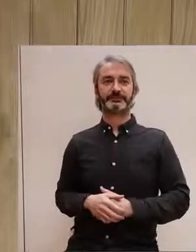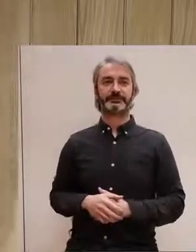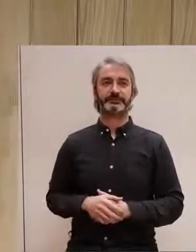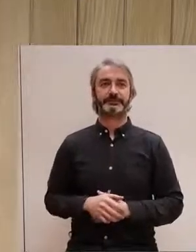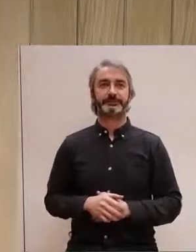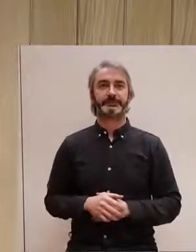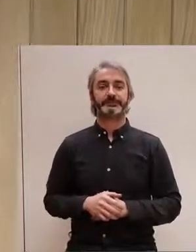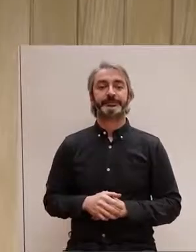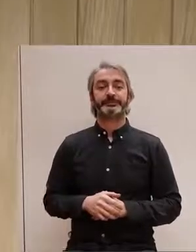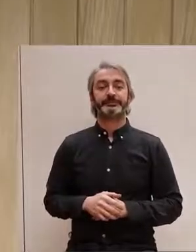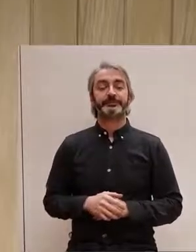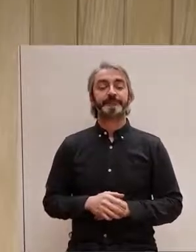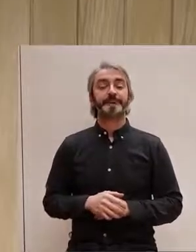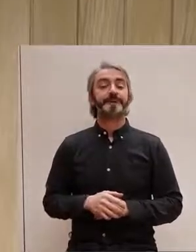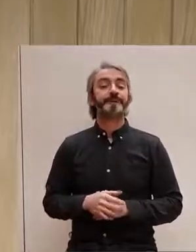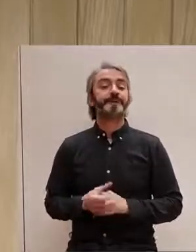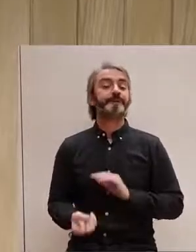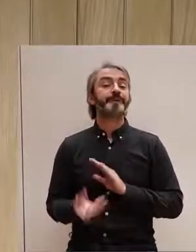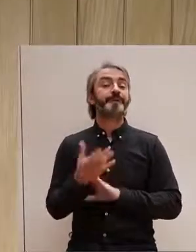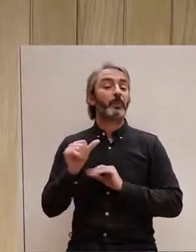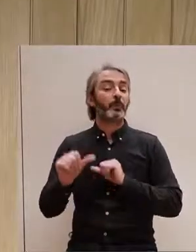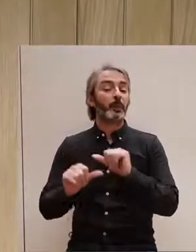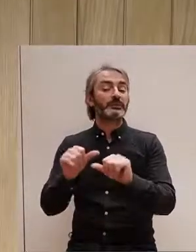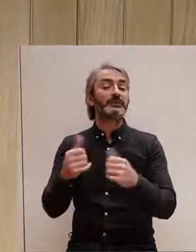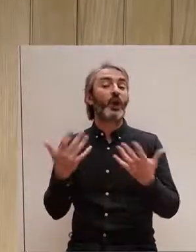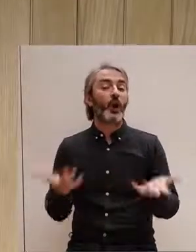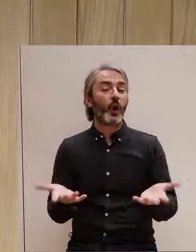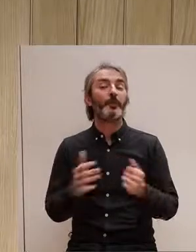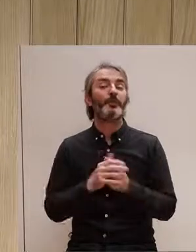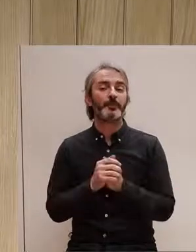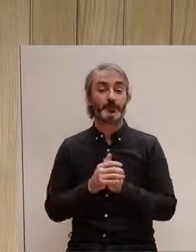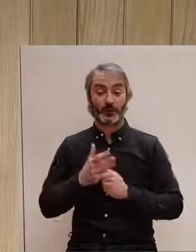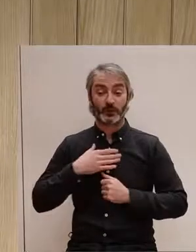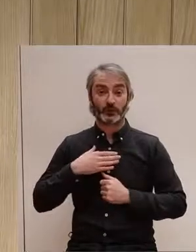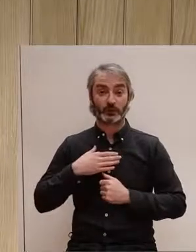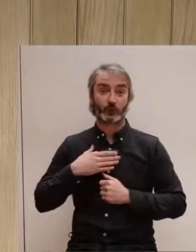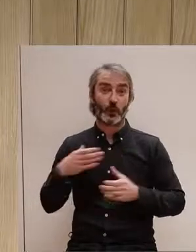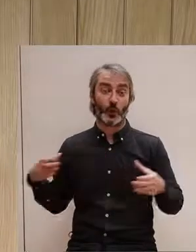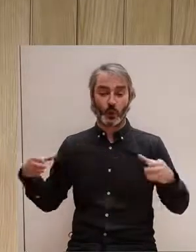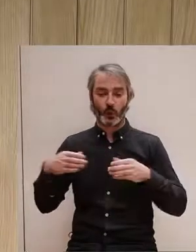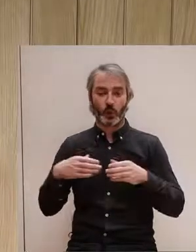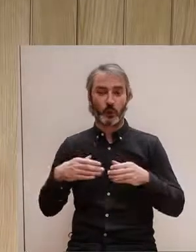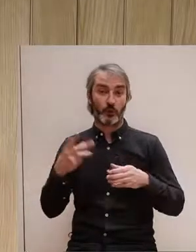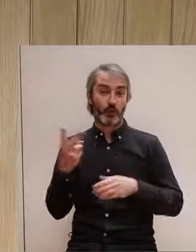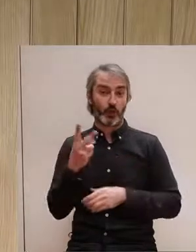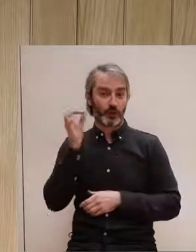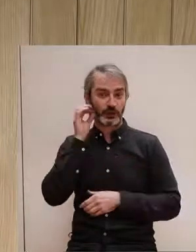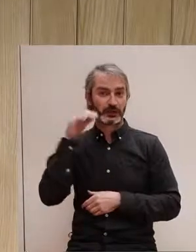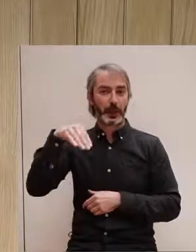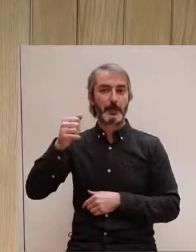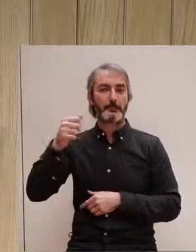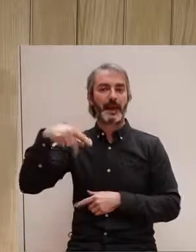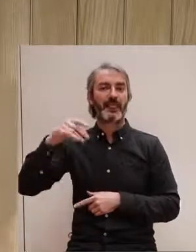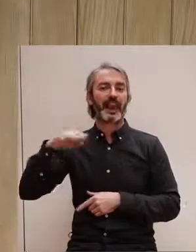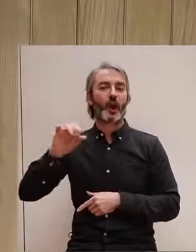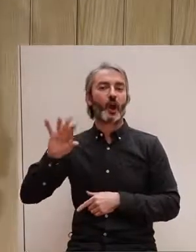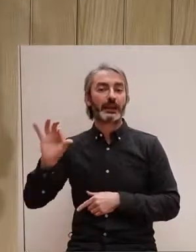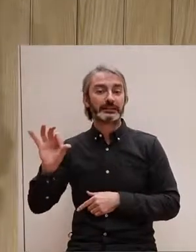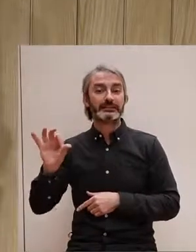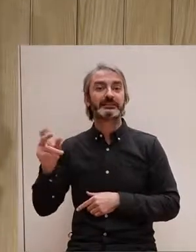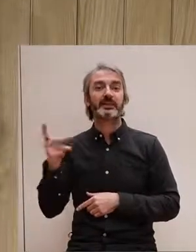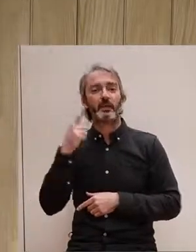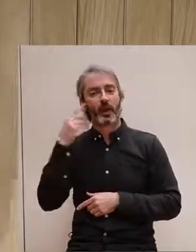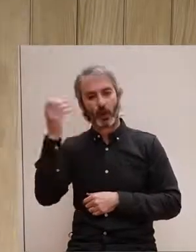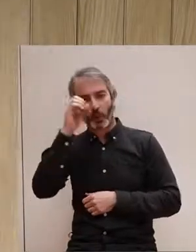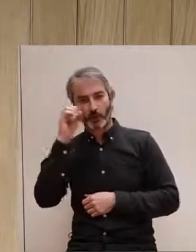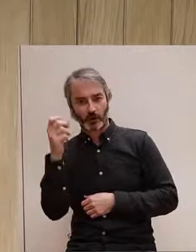Llavors, una mica el procés de creació era. Les mandrágores definien una postura, aquí veieu un exemple d'una posició.